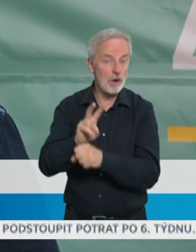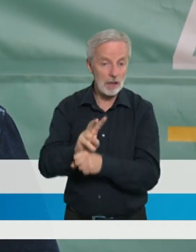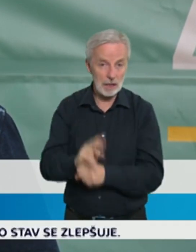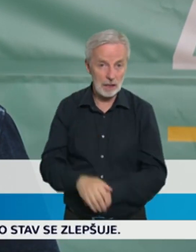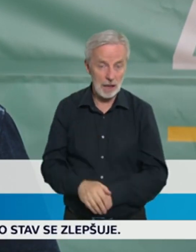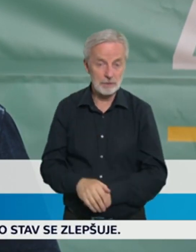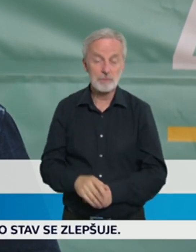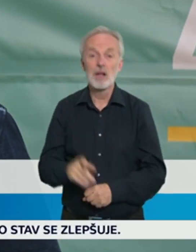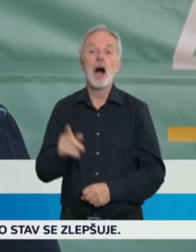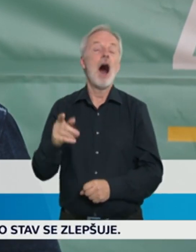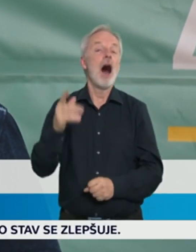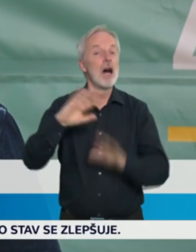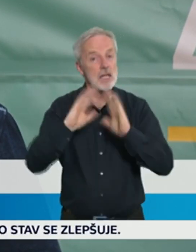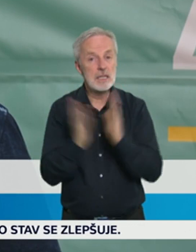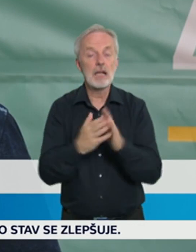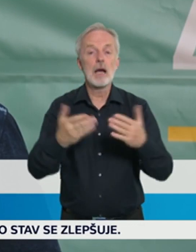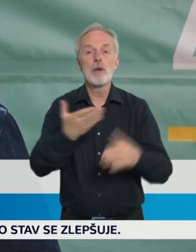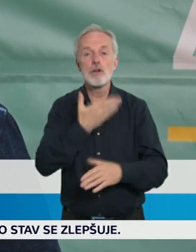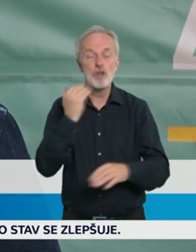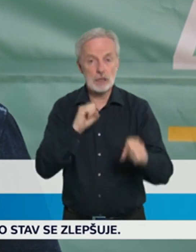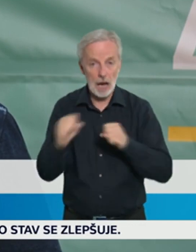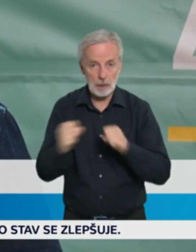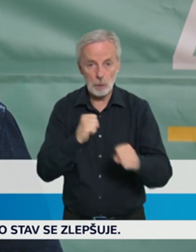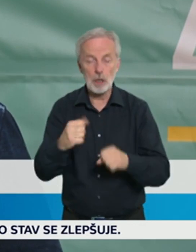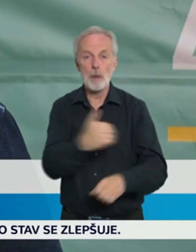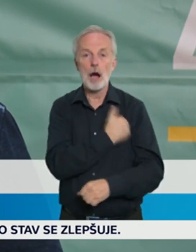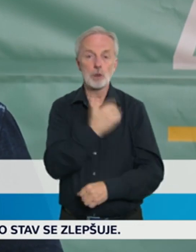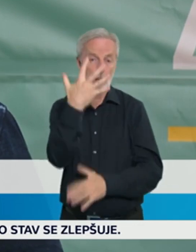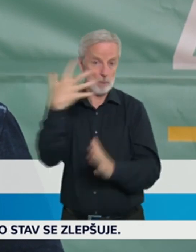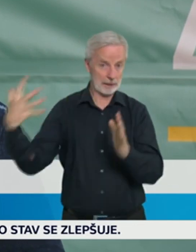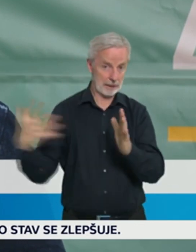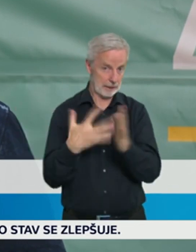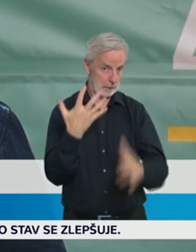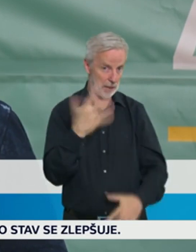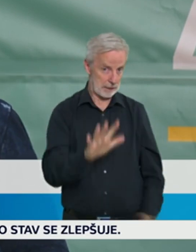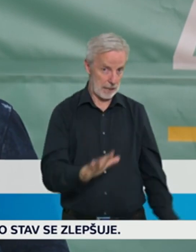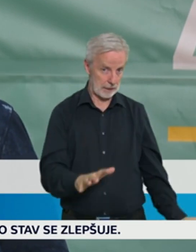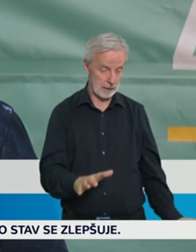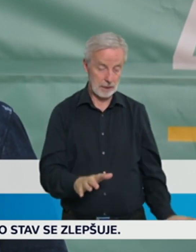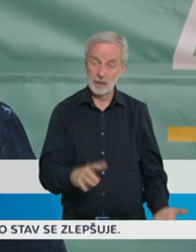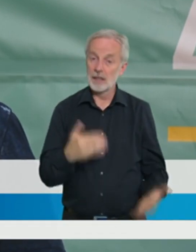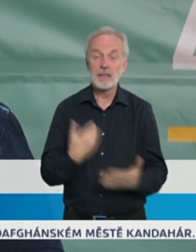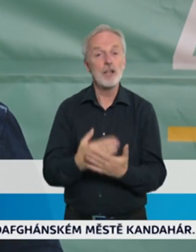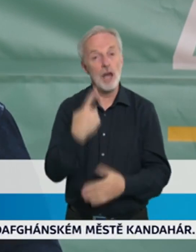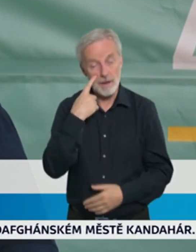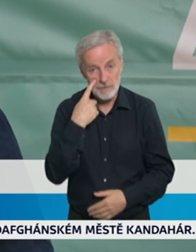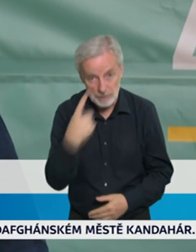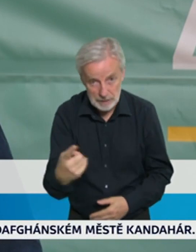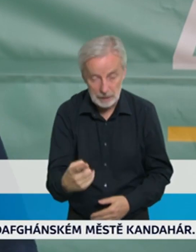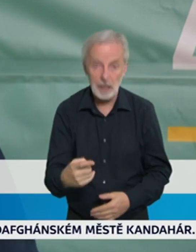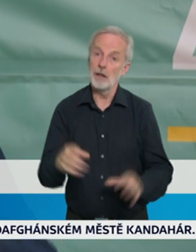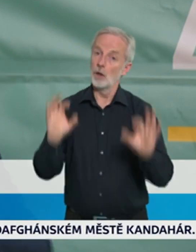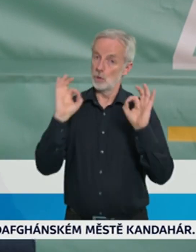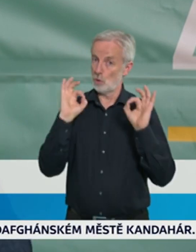škol v České republice, které naštěvuje více jak milion a půl dětí. Takže ta čísla nejsou až tolik vysoká.